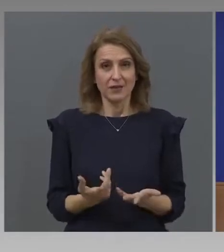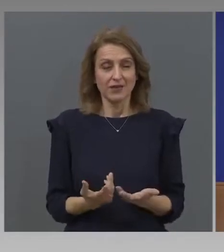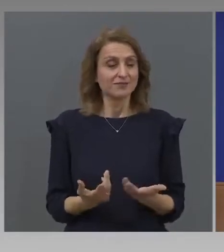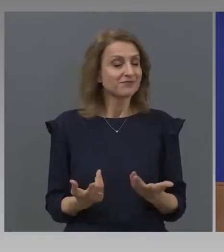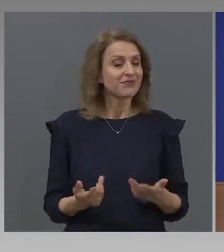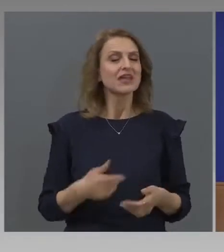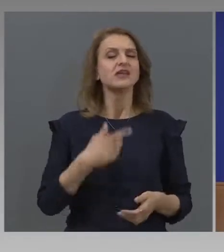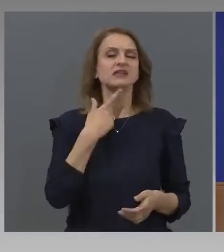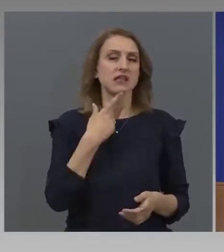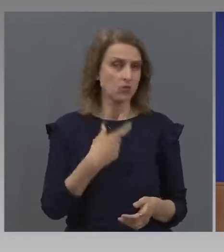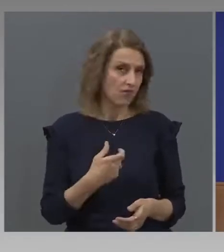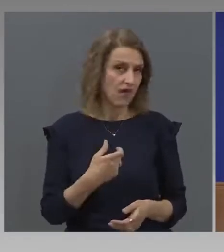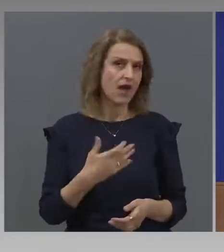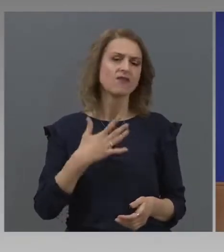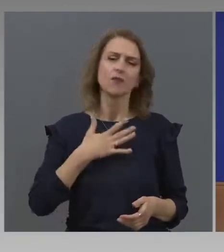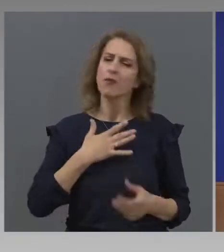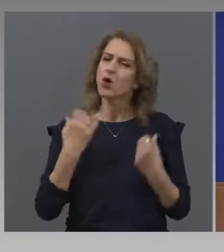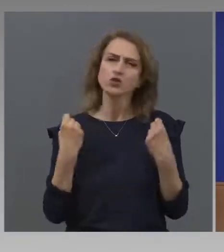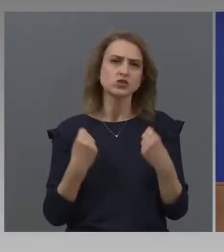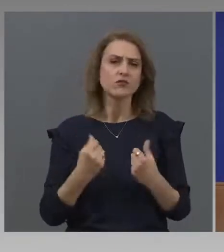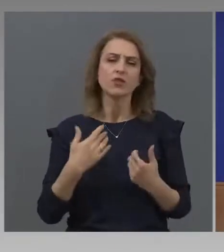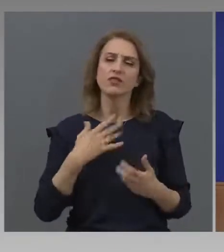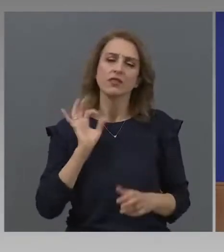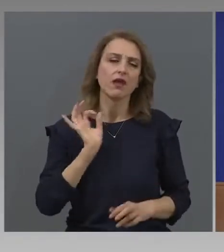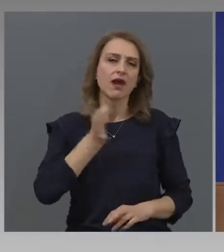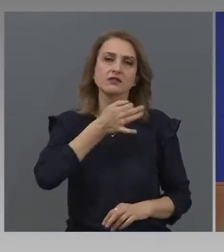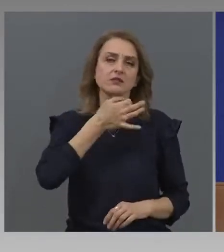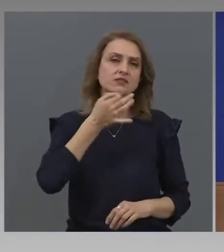аз имам принцип в живота, всичко си правя сам.